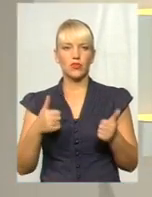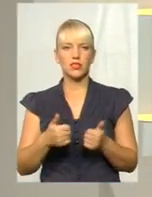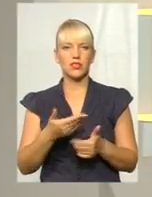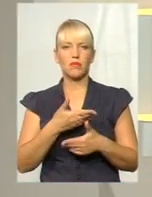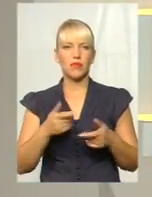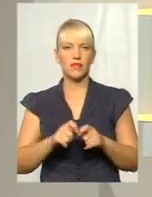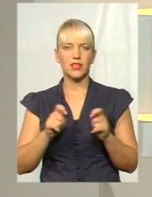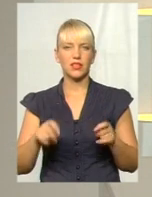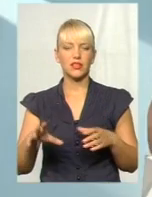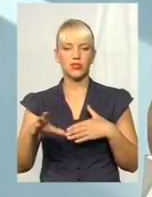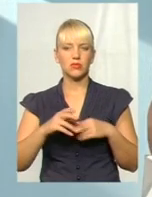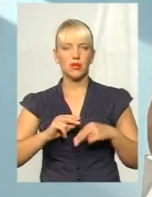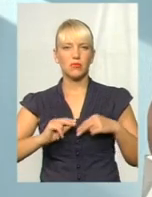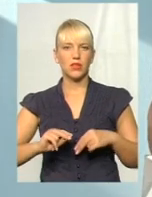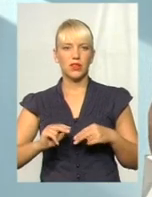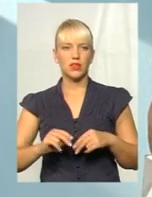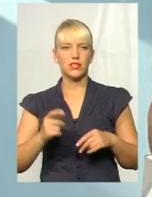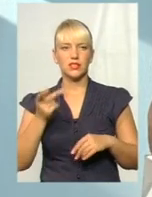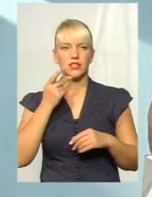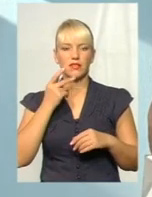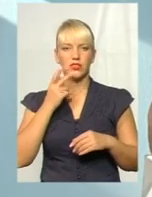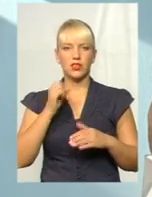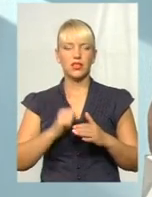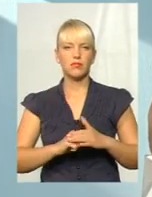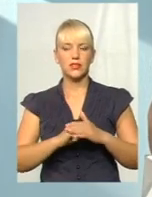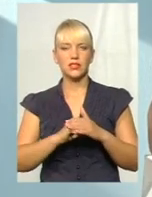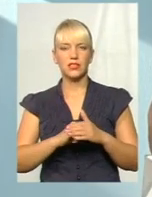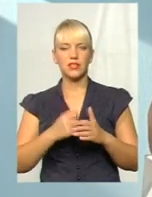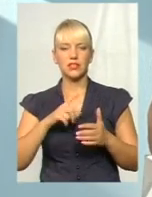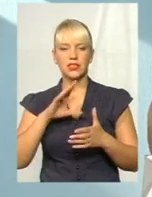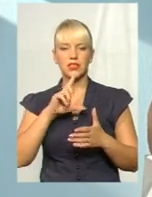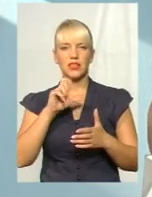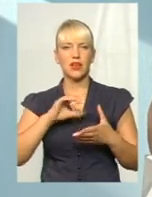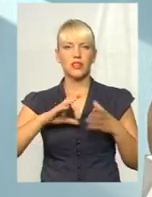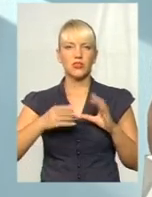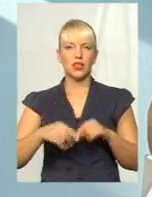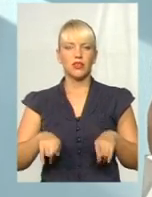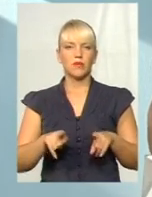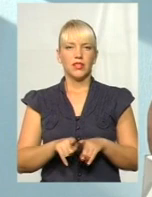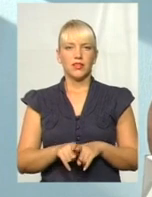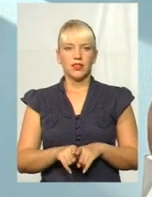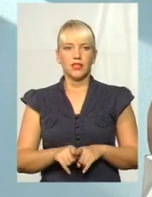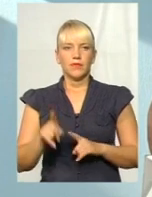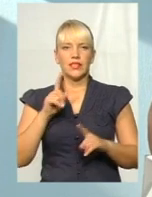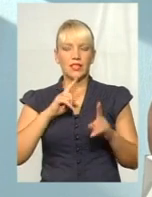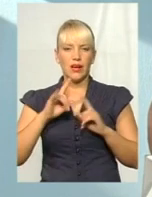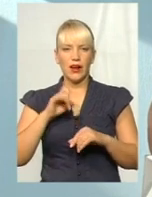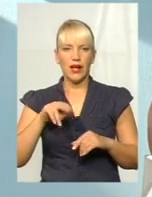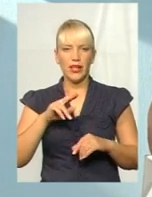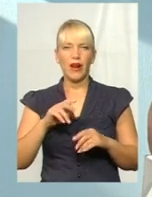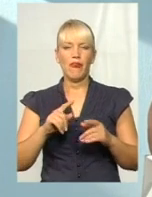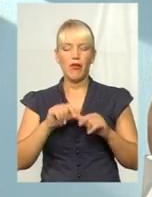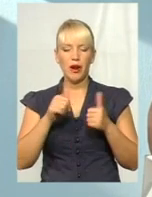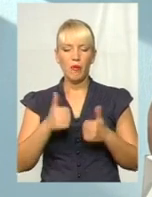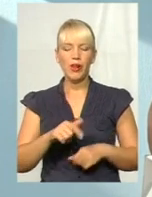до співпраці. Завжди на підставі, за результатами таких засідань Рад формуються